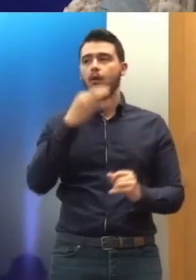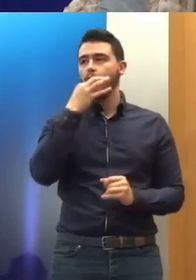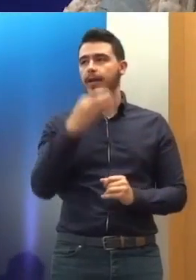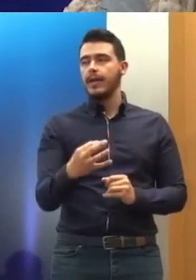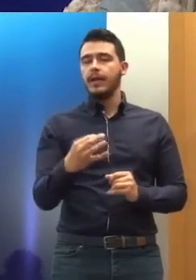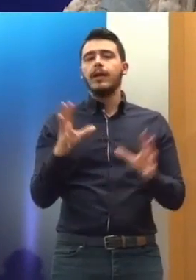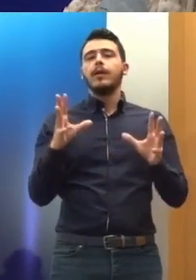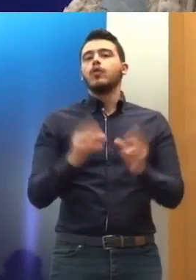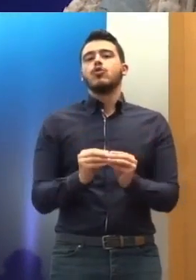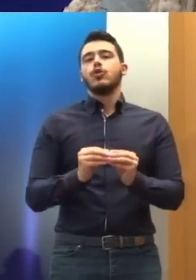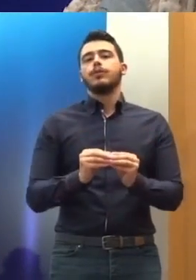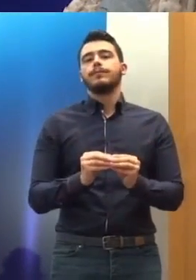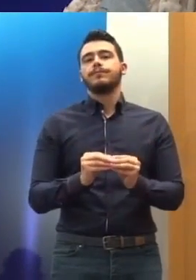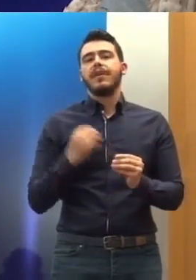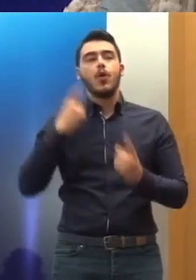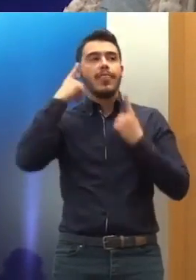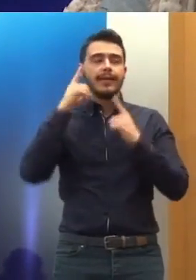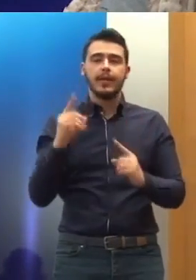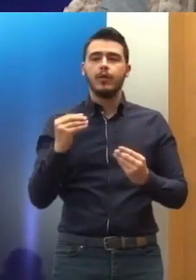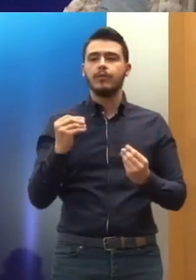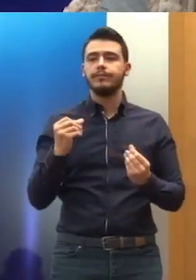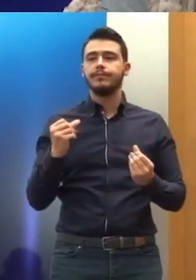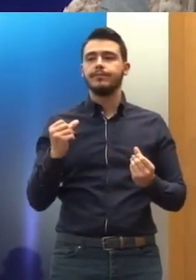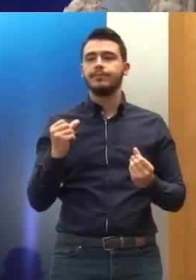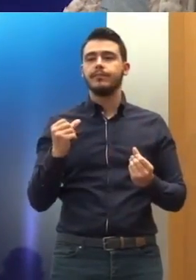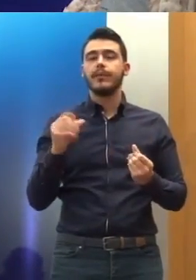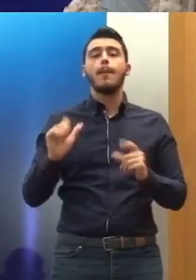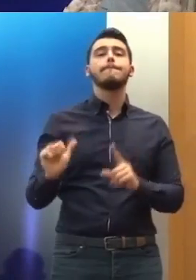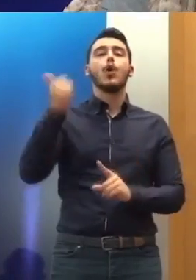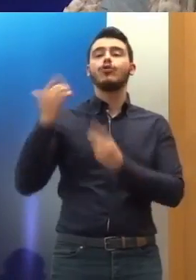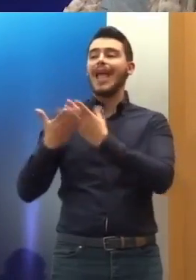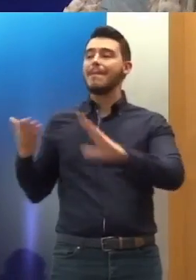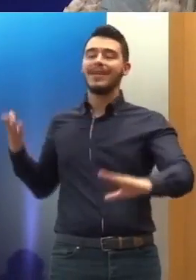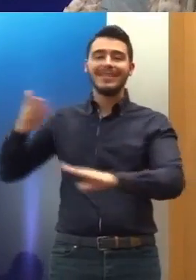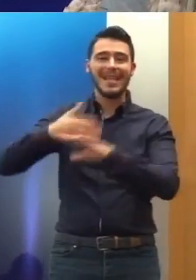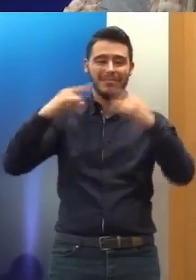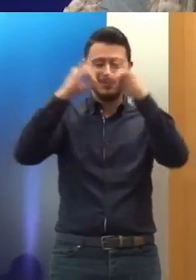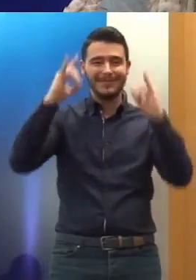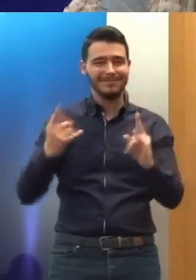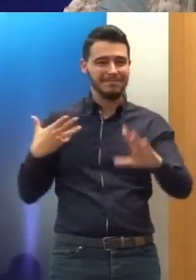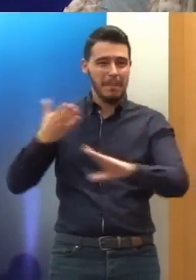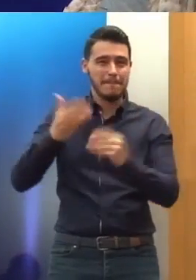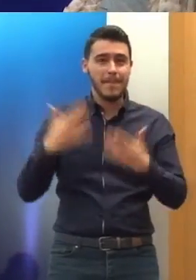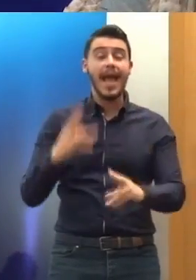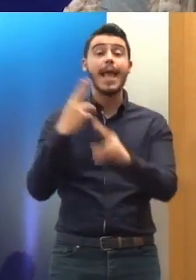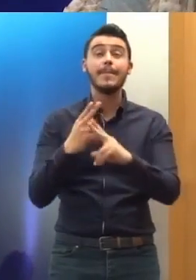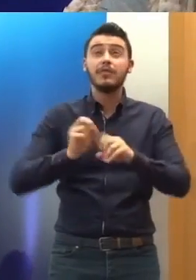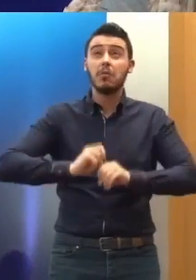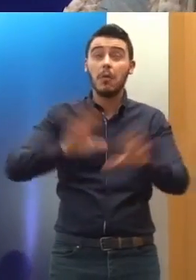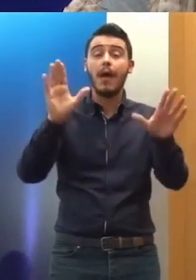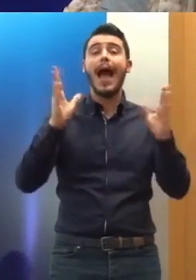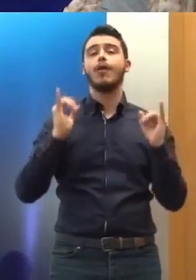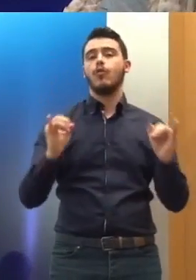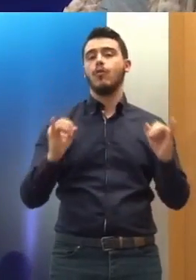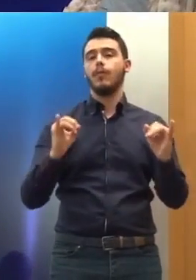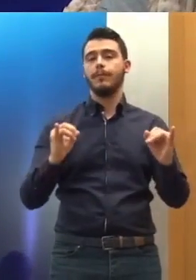της επίσκεψης. Αλλά πάντως δεν έχουμε επίσημες εκθέσεις ακόμα δημοσιευμένες.